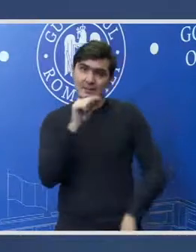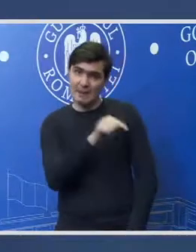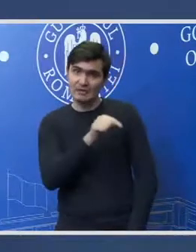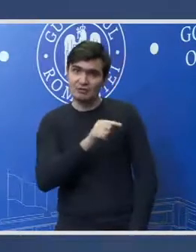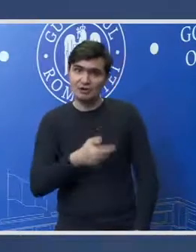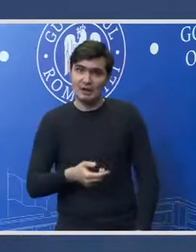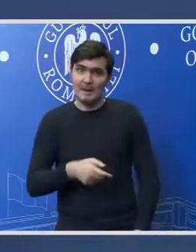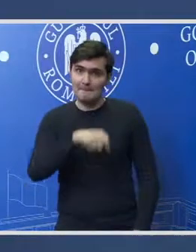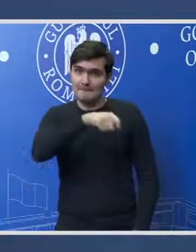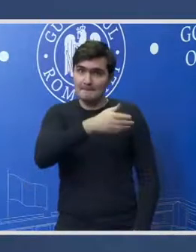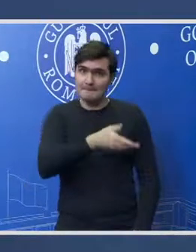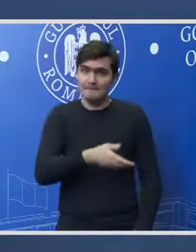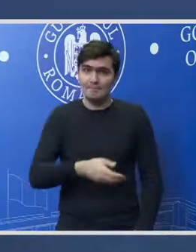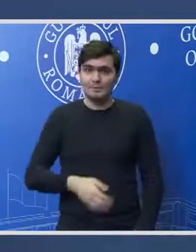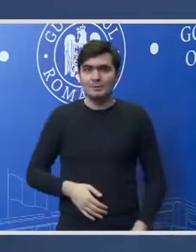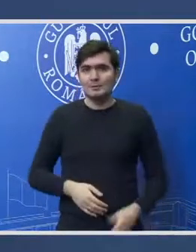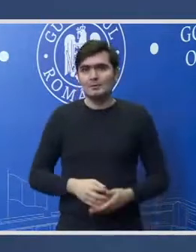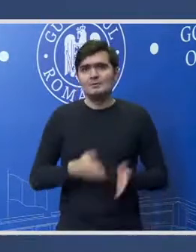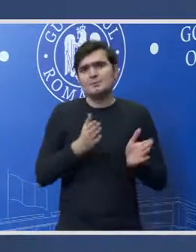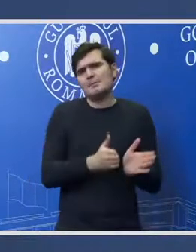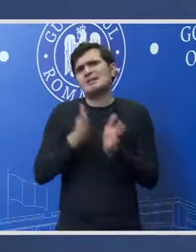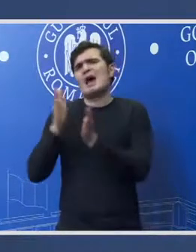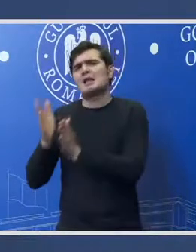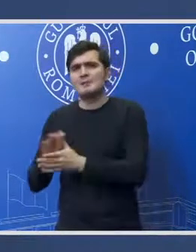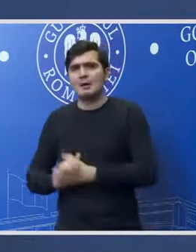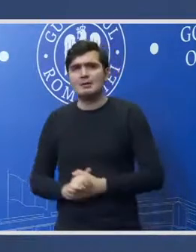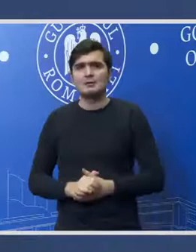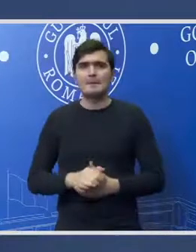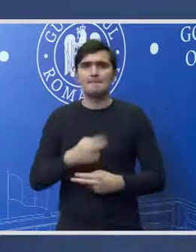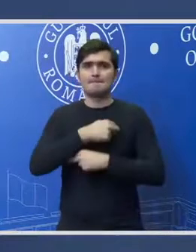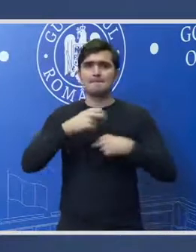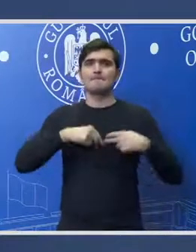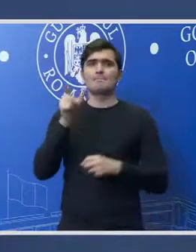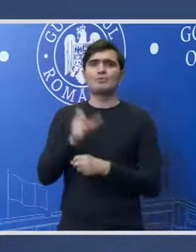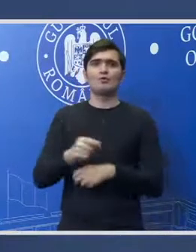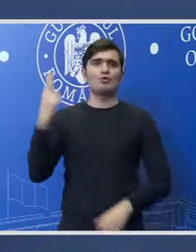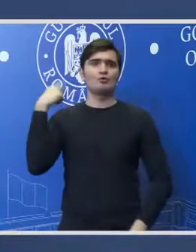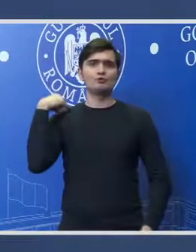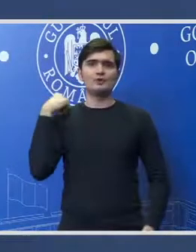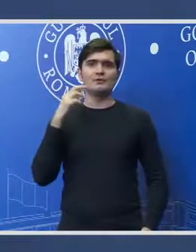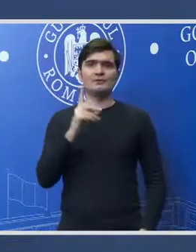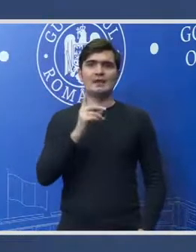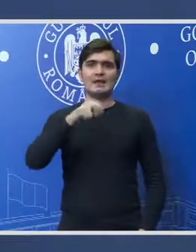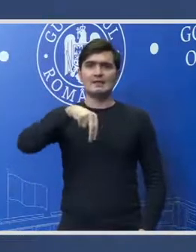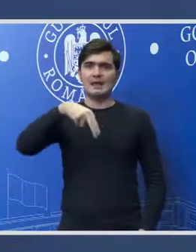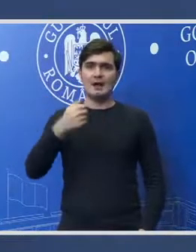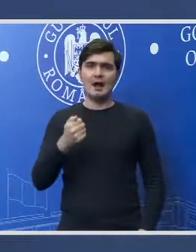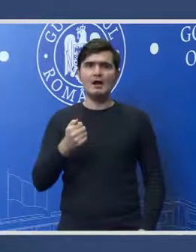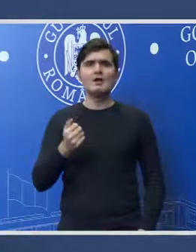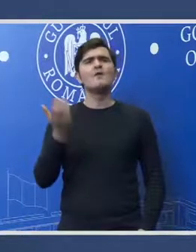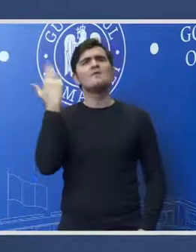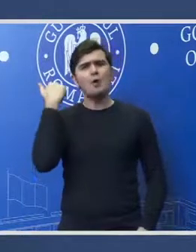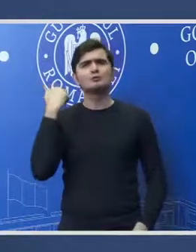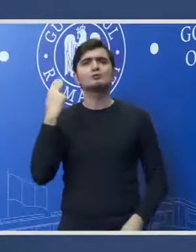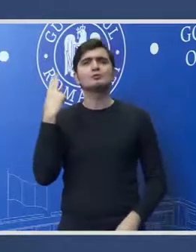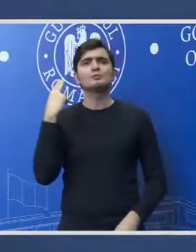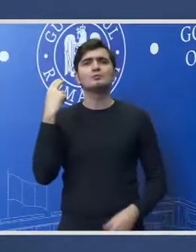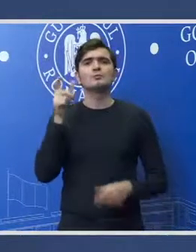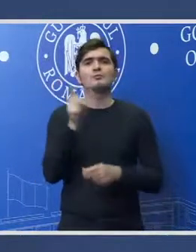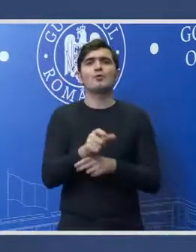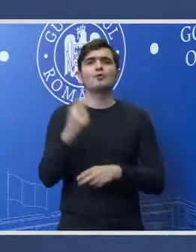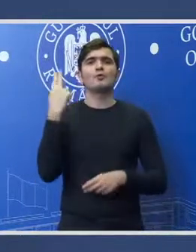pe de altă parte procurorul șef DNA fostul procuror șef DNA